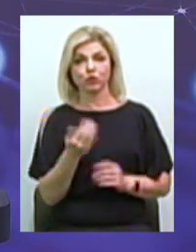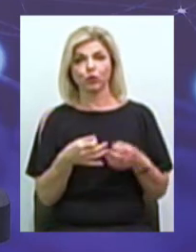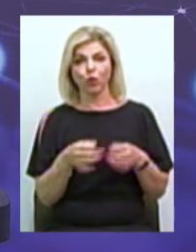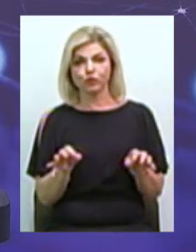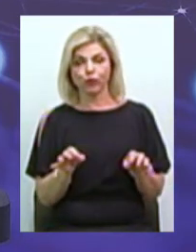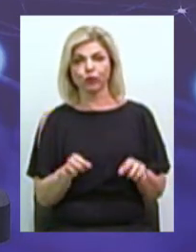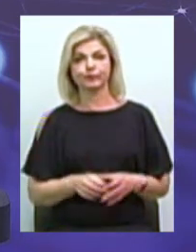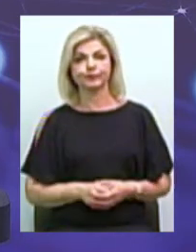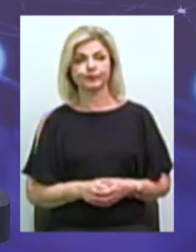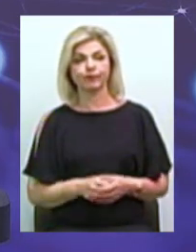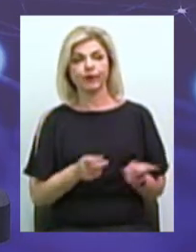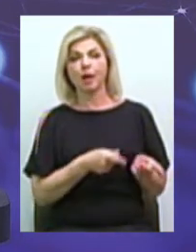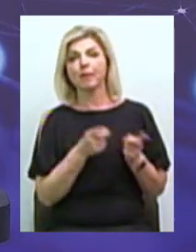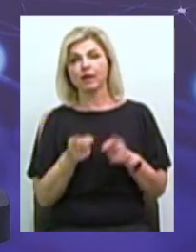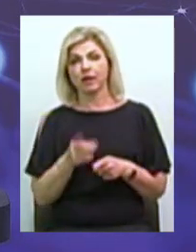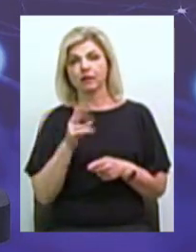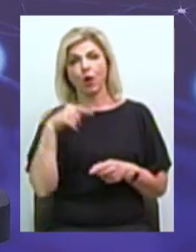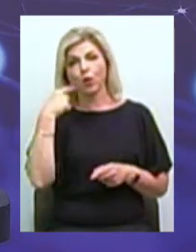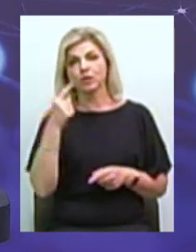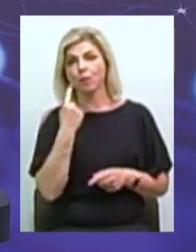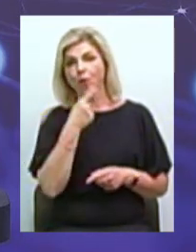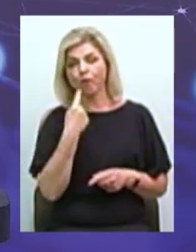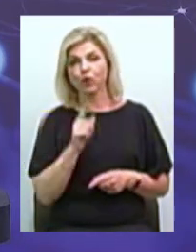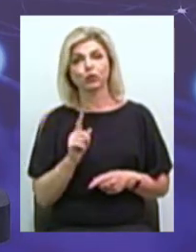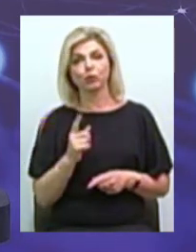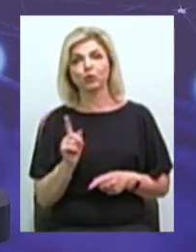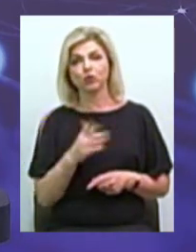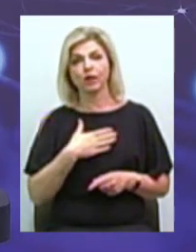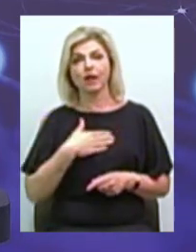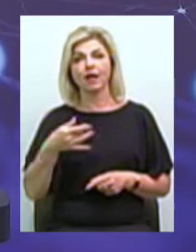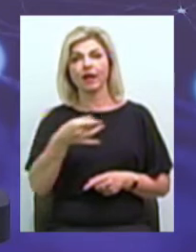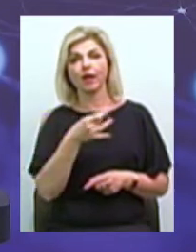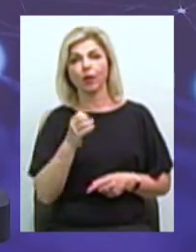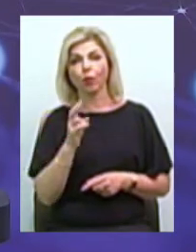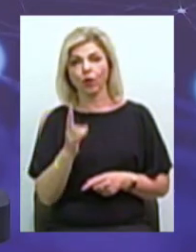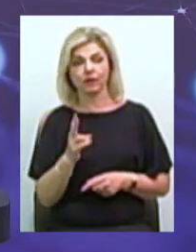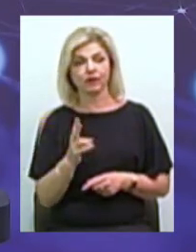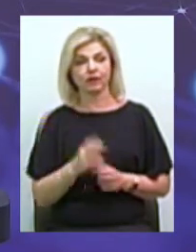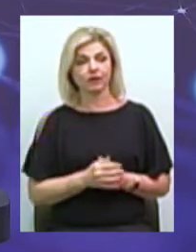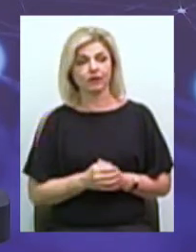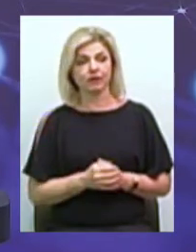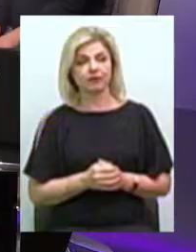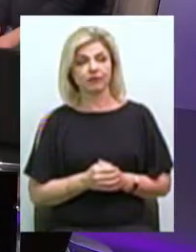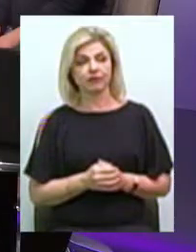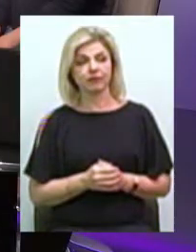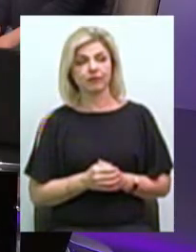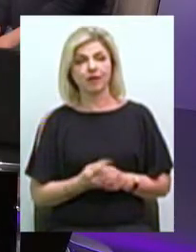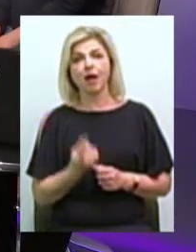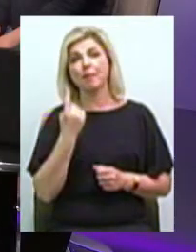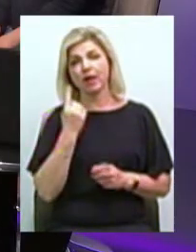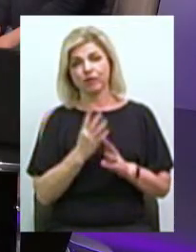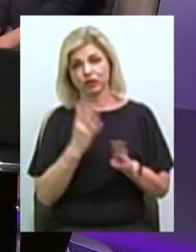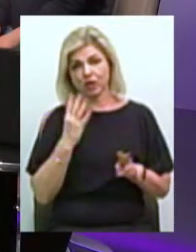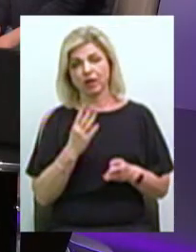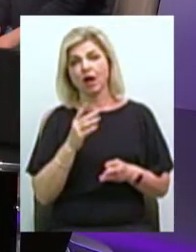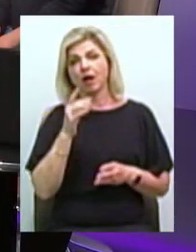перейду на російську мову Тому що наш регіон в першу чергу володіє російською